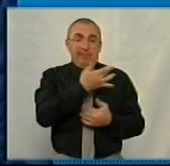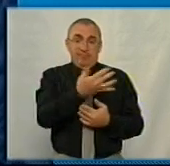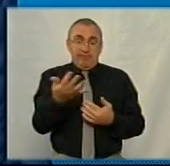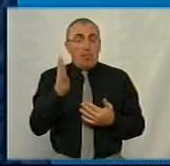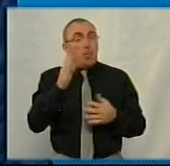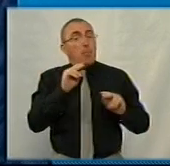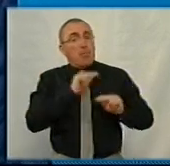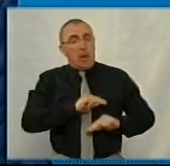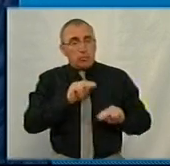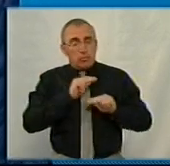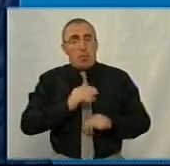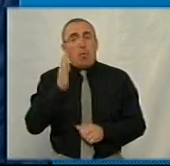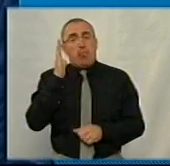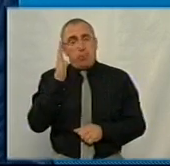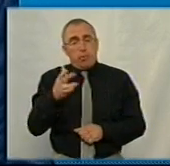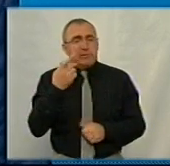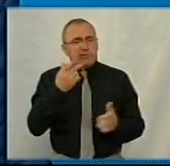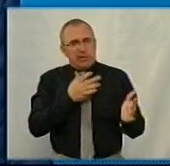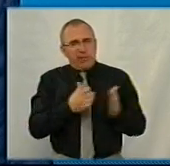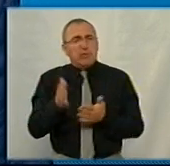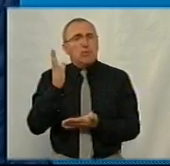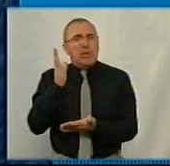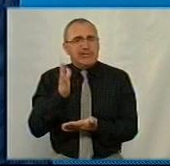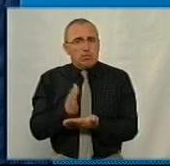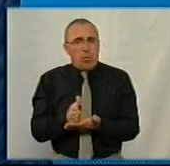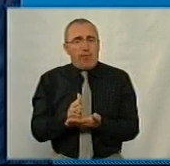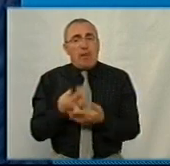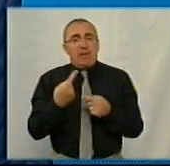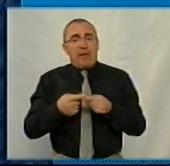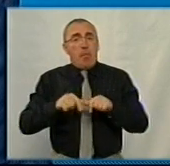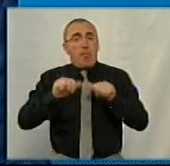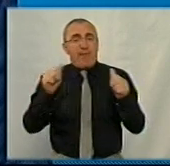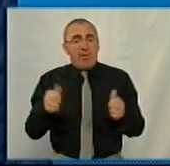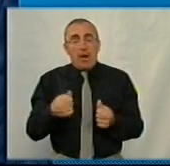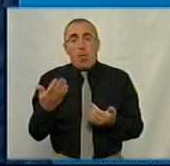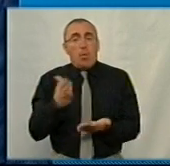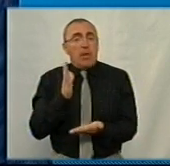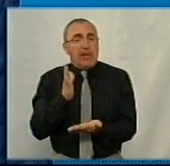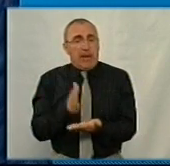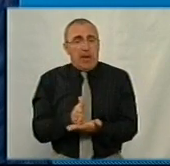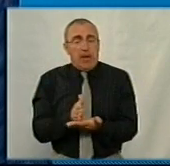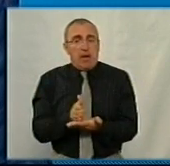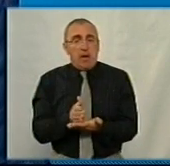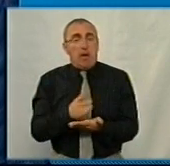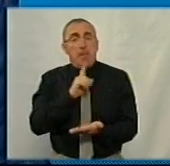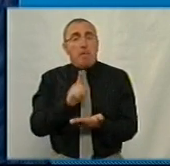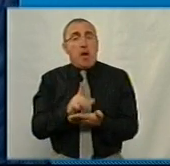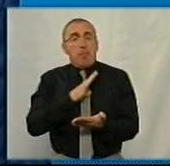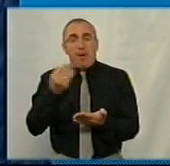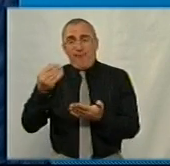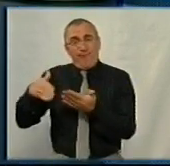працювати і будуть завжди існувати, і саме в такому вигляді, якому вони є, і мають бути